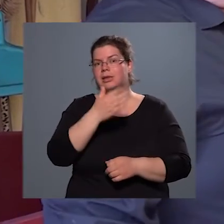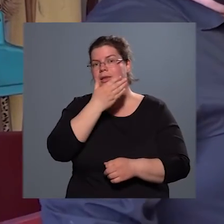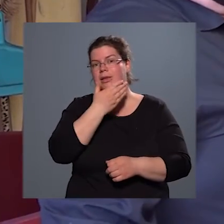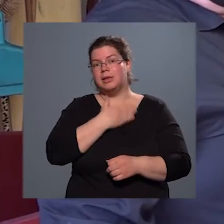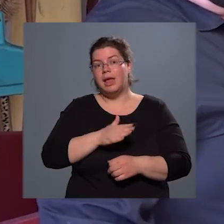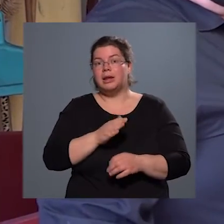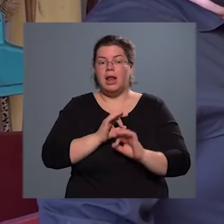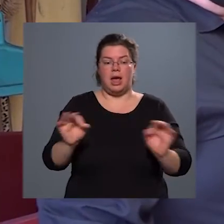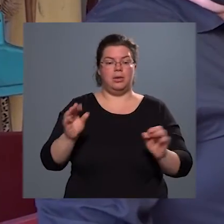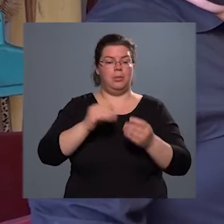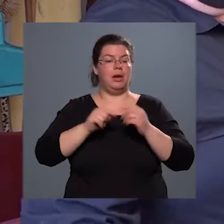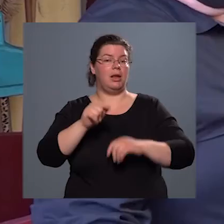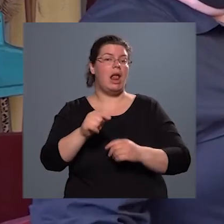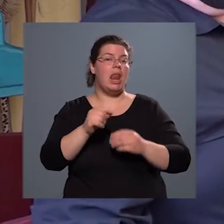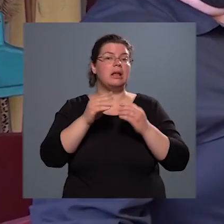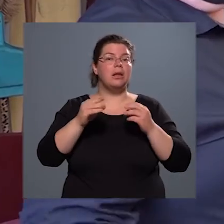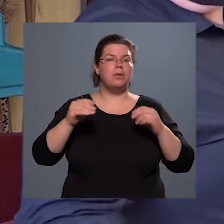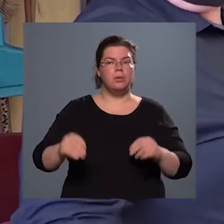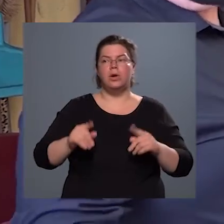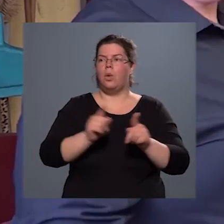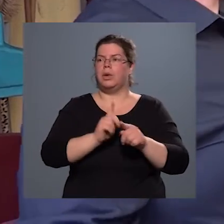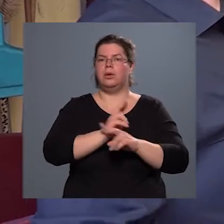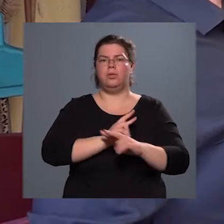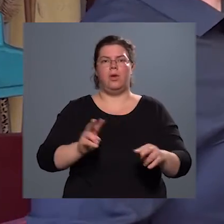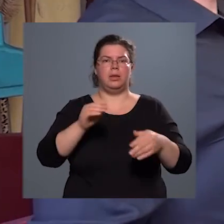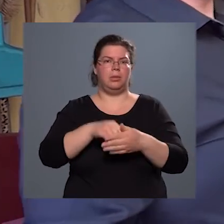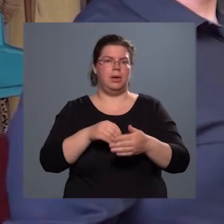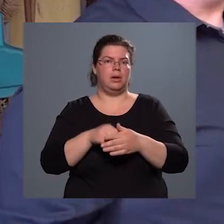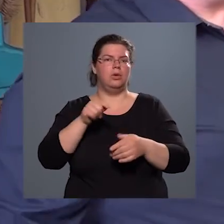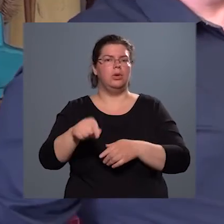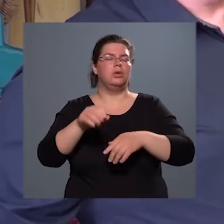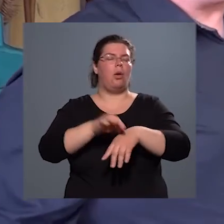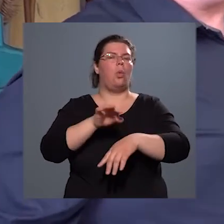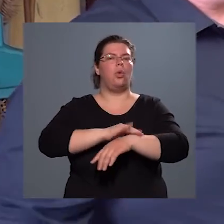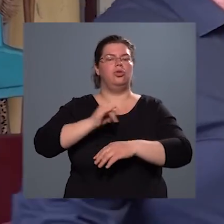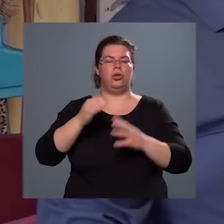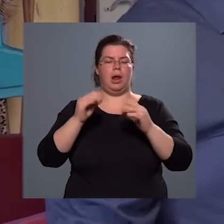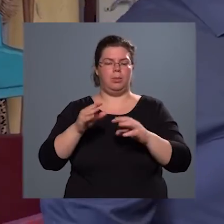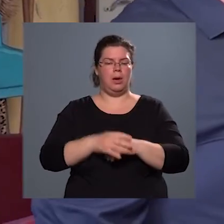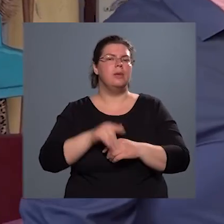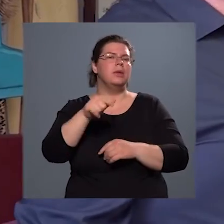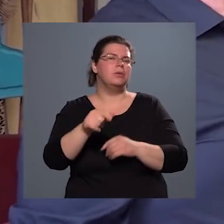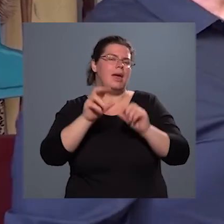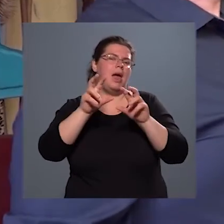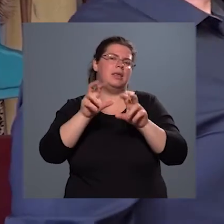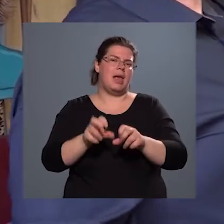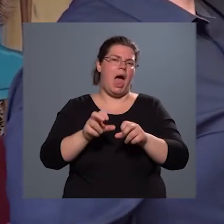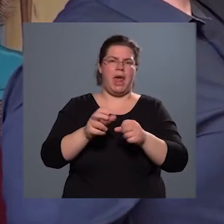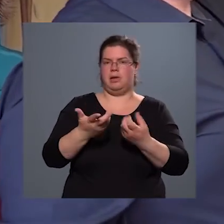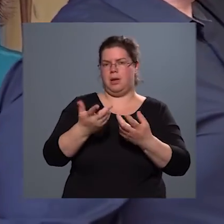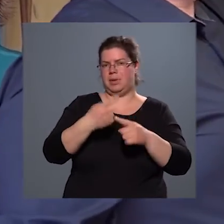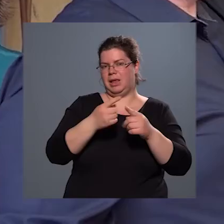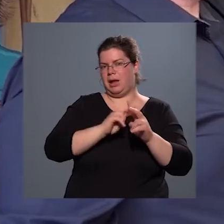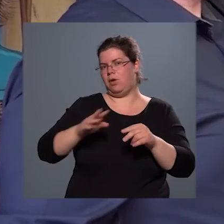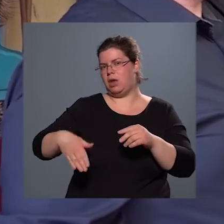az a legszaftosabb, és ott olyan újnak vannak benne, hogy a hús is ott a legpuhább. A comnál azért szárazabb húshészek vannak benne, és